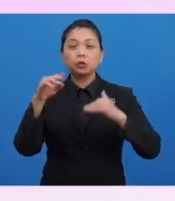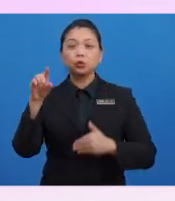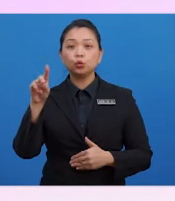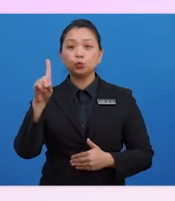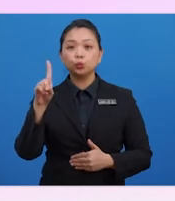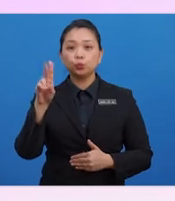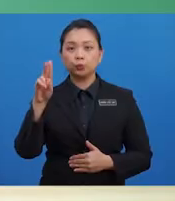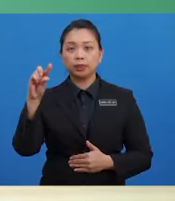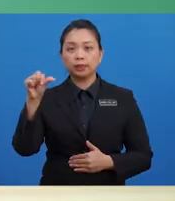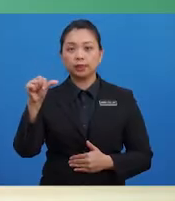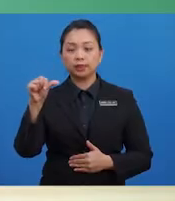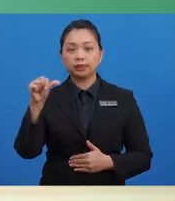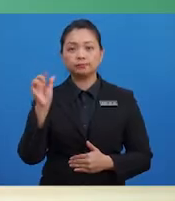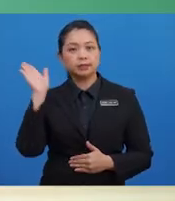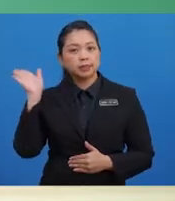terselaras.